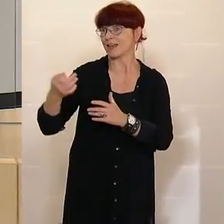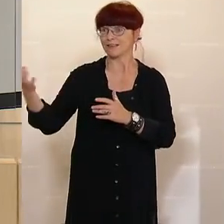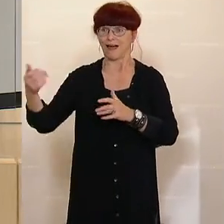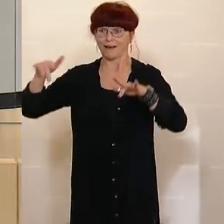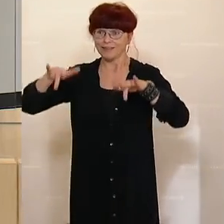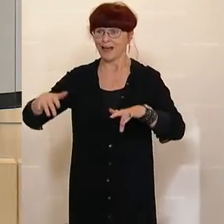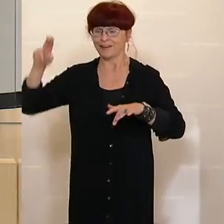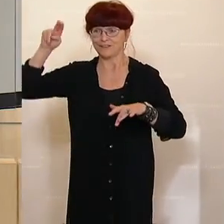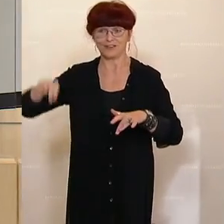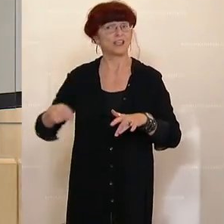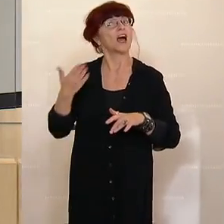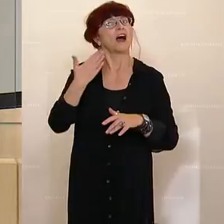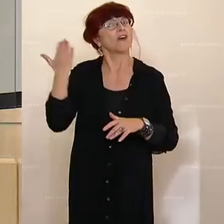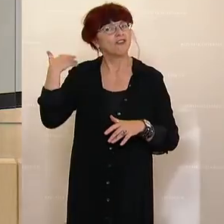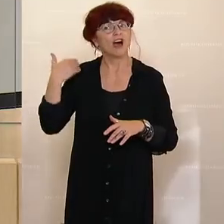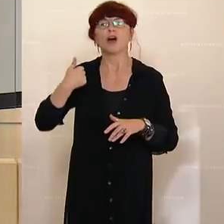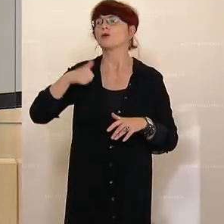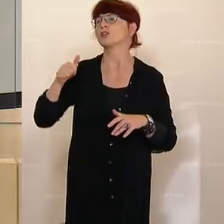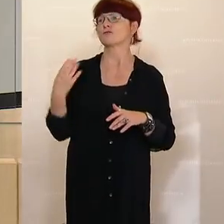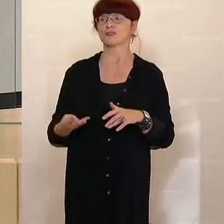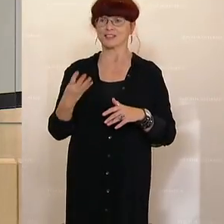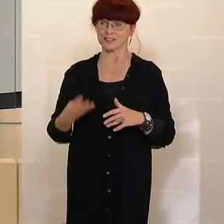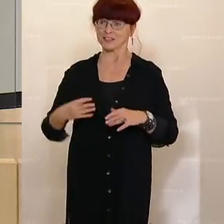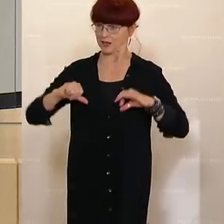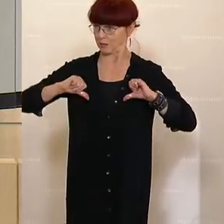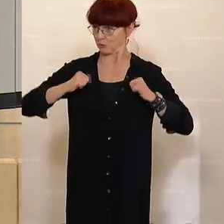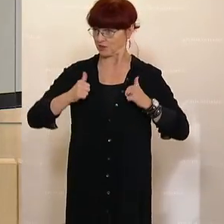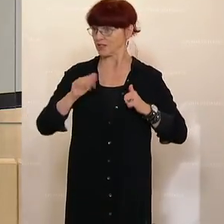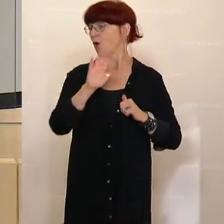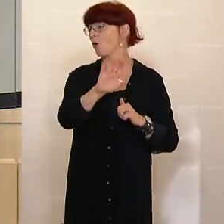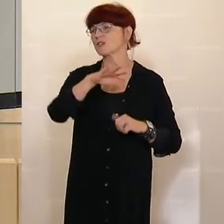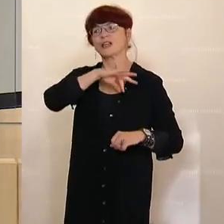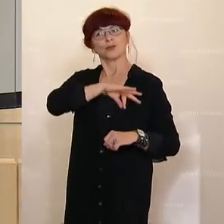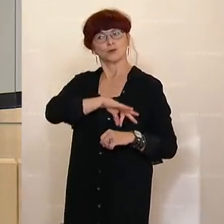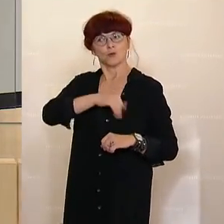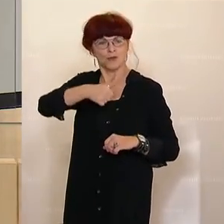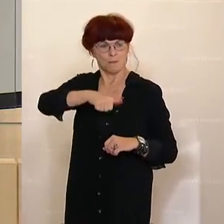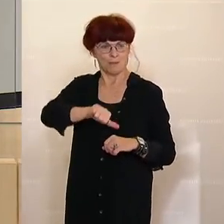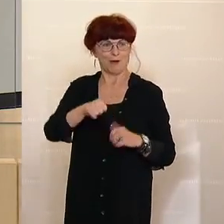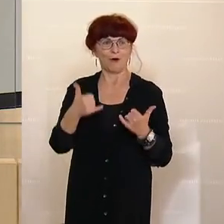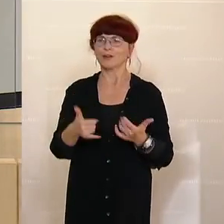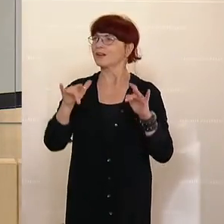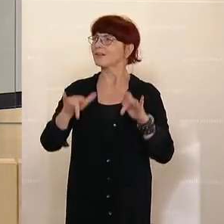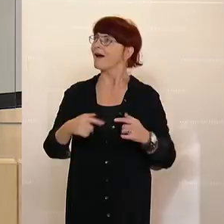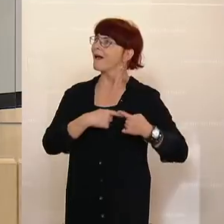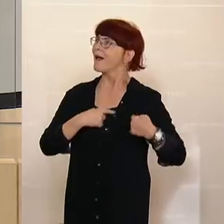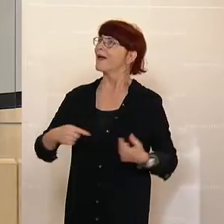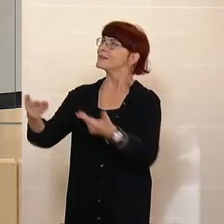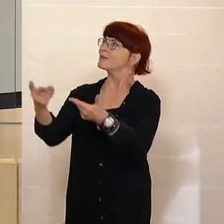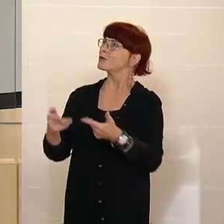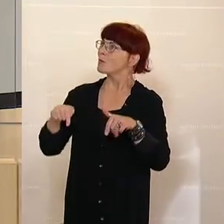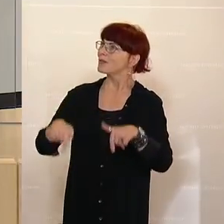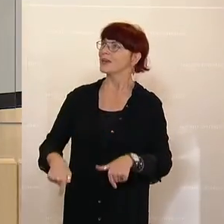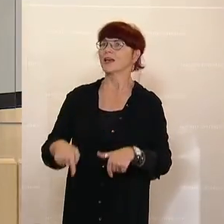feierten wir den 140. Geburtstag und mit ihrem Sohn ist sie heute da. Herzlich willkommen hier im österreichischen Parlament.